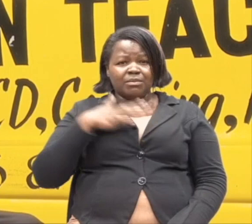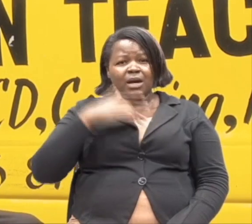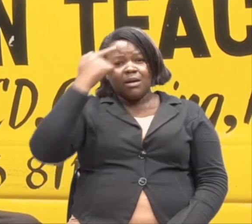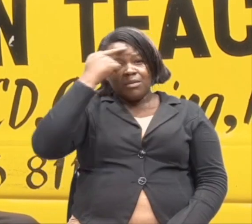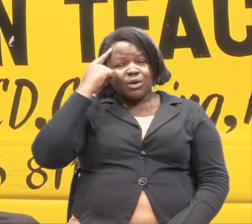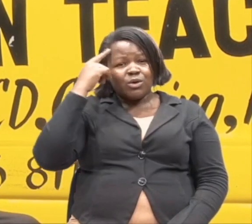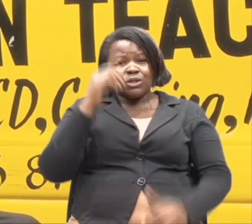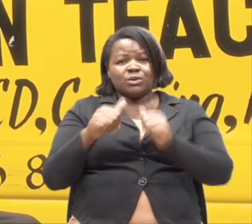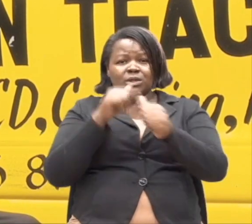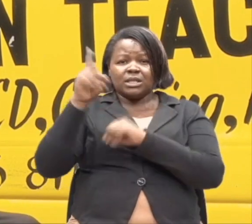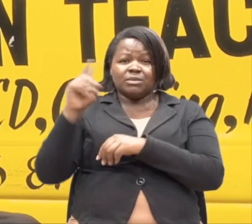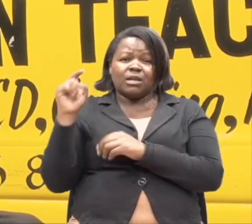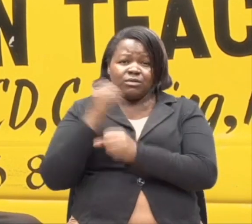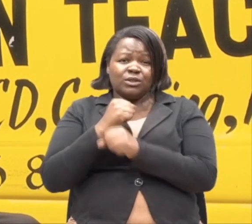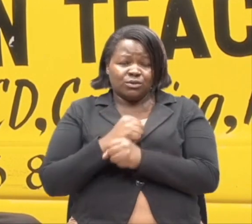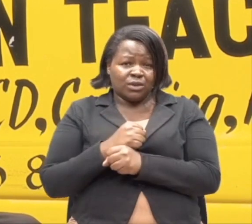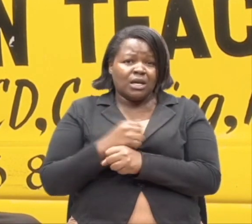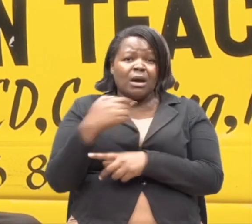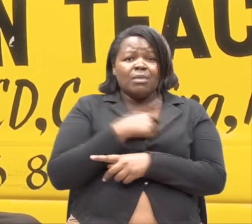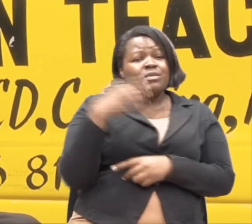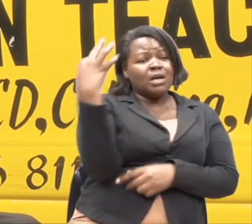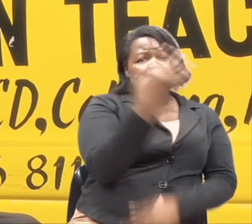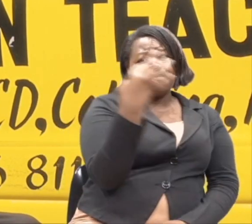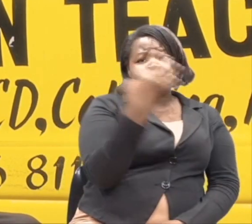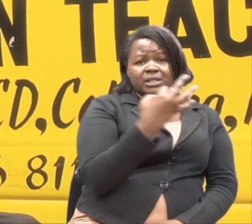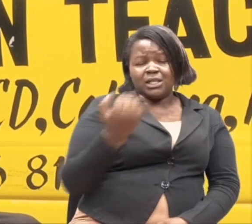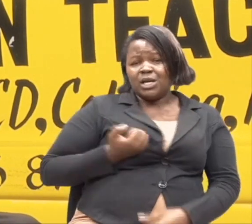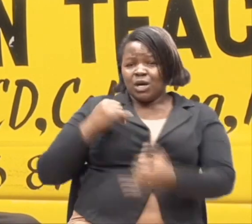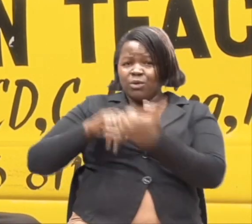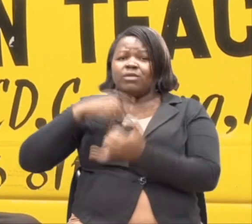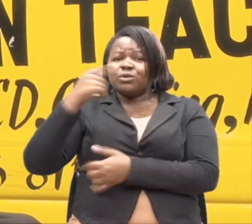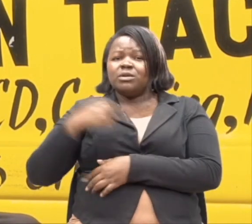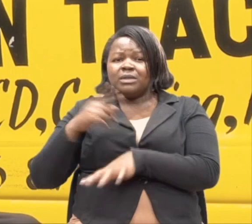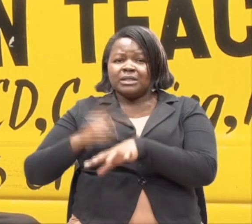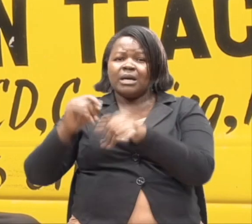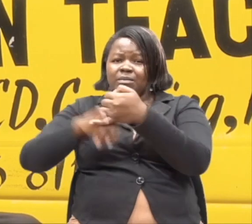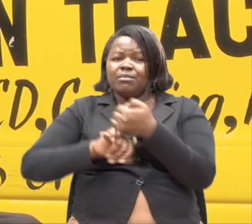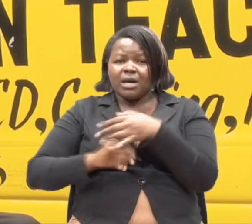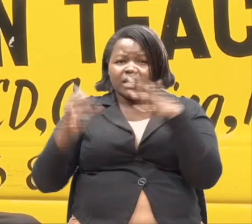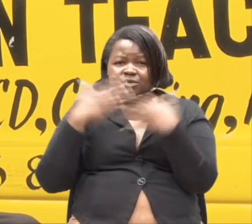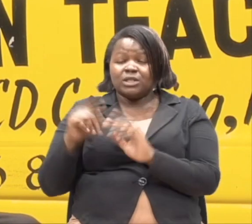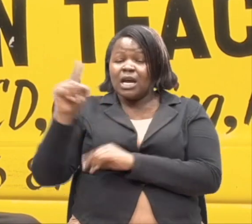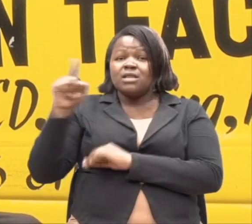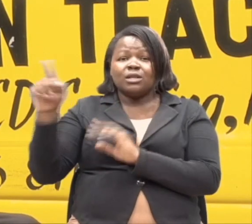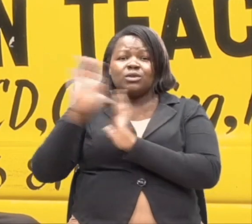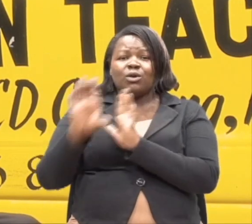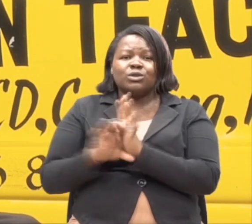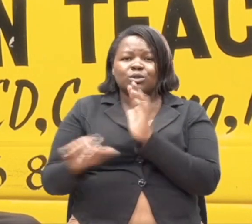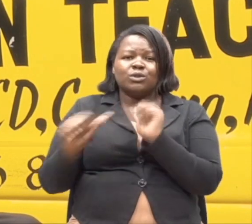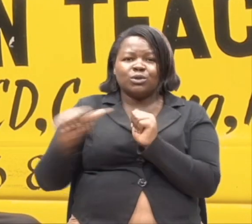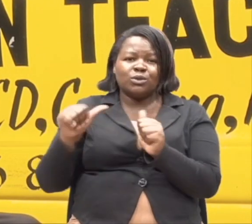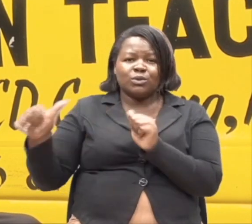mimi niko pali na ninafanya uchungaji. Neyeya aliniambia kwamba nikimuowa. By the way that was one of the constitution.